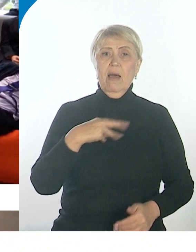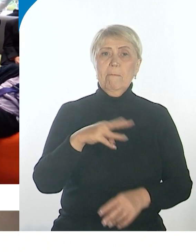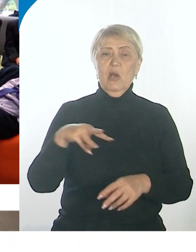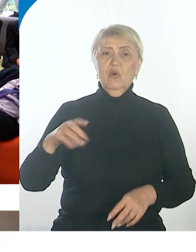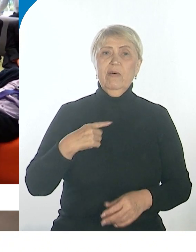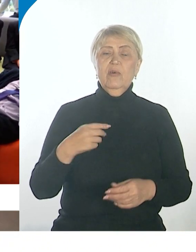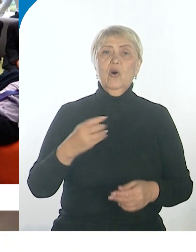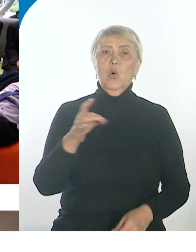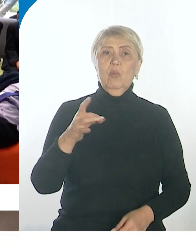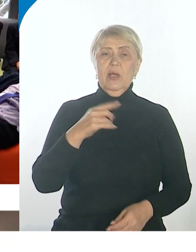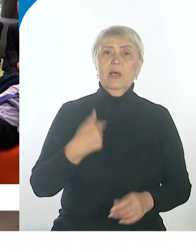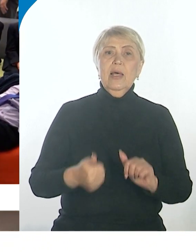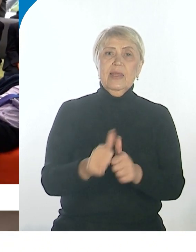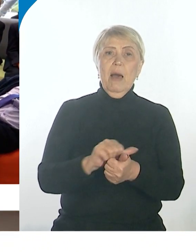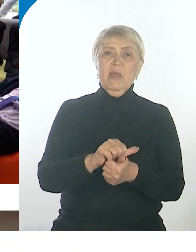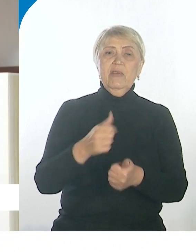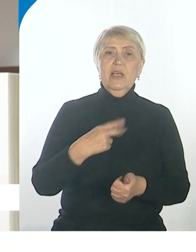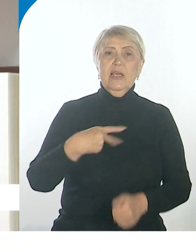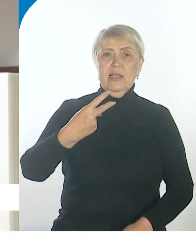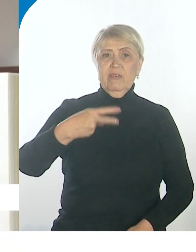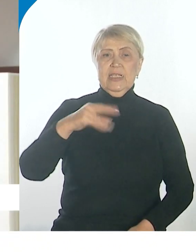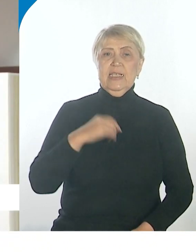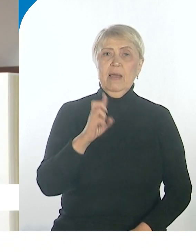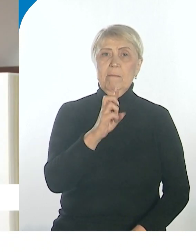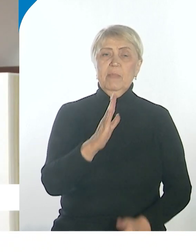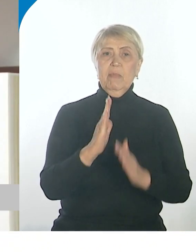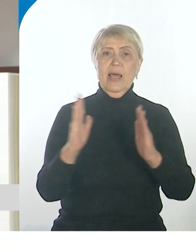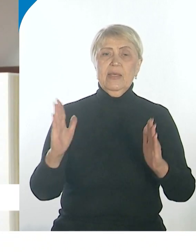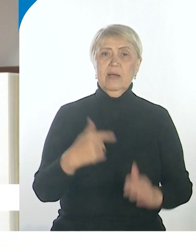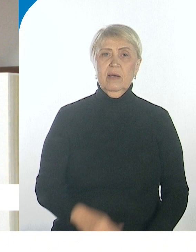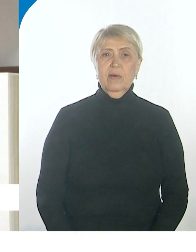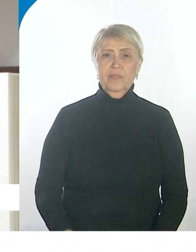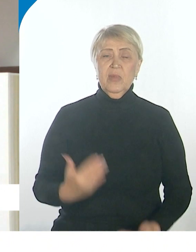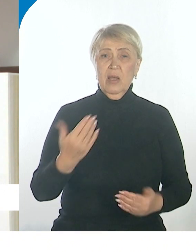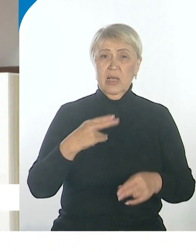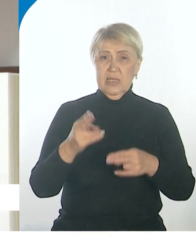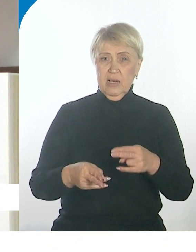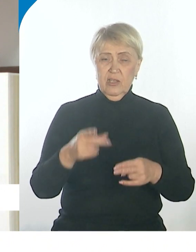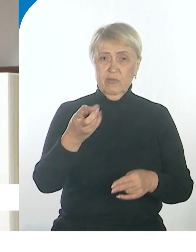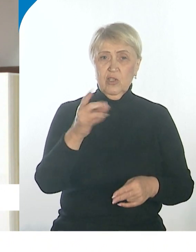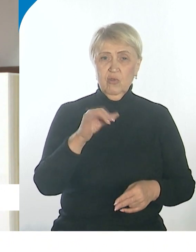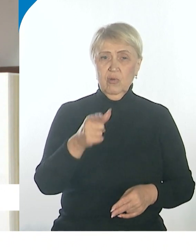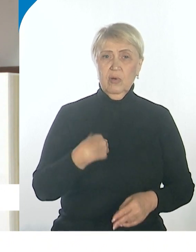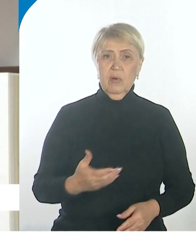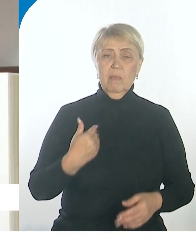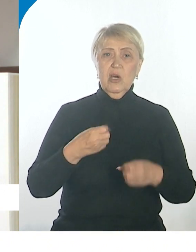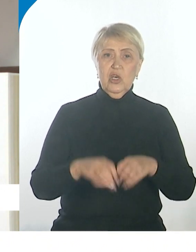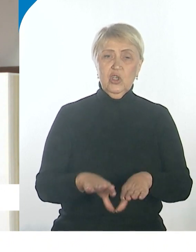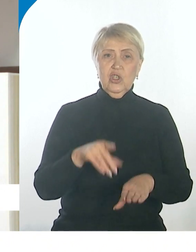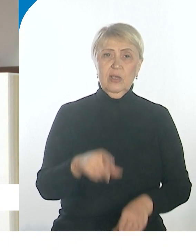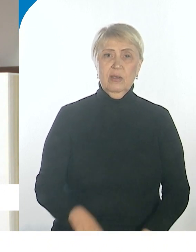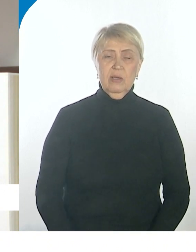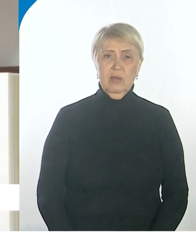на обновление 20 библиотек. У нас проект заканчивается, а мы решили его продолжать в своем веселом. И мы